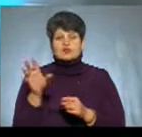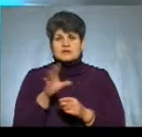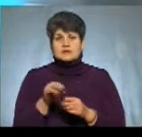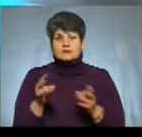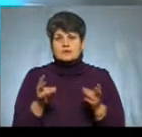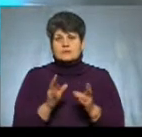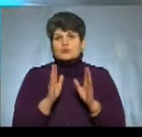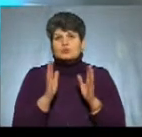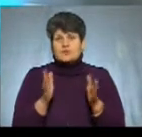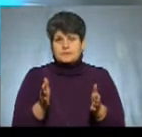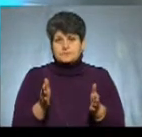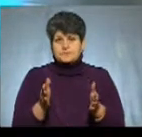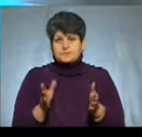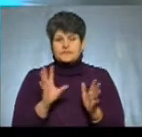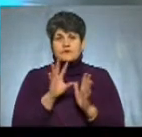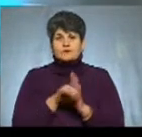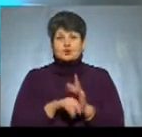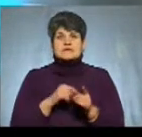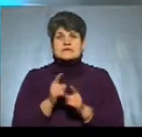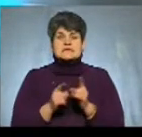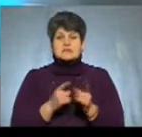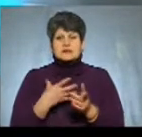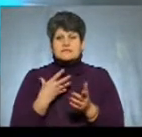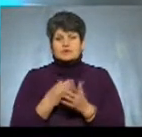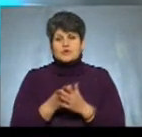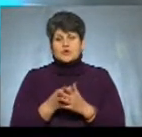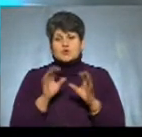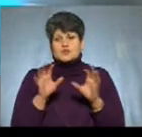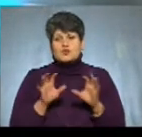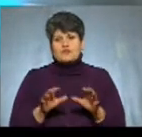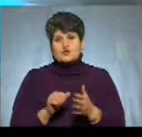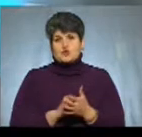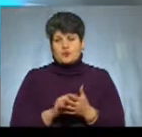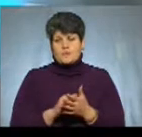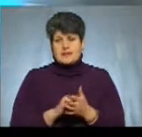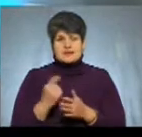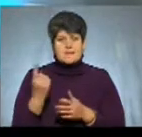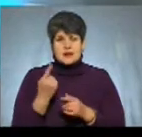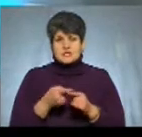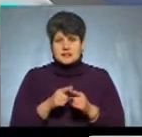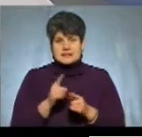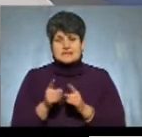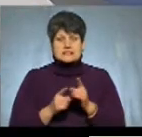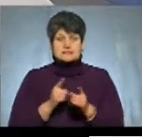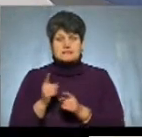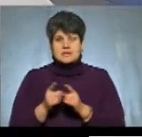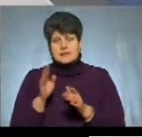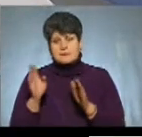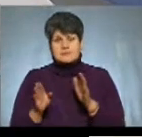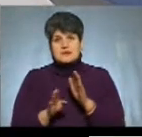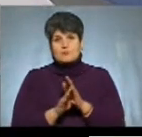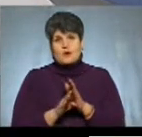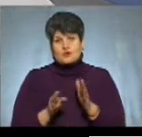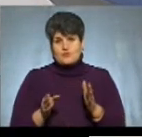вносити зміни в свої установчі документи. Тобто, перше, це буде зміна підпорядкування